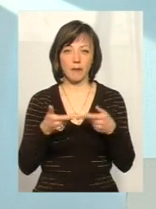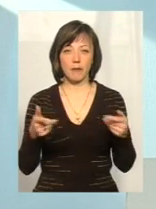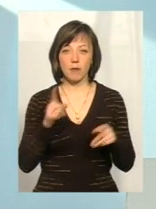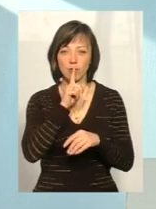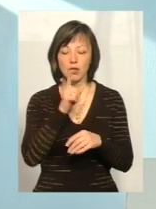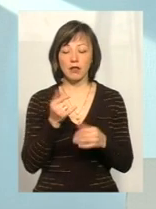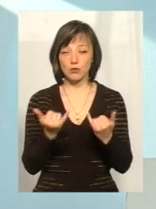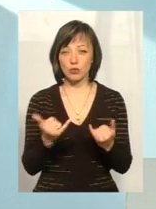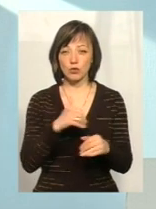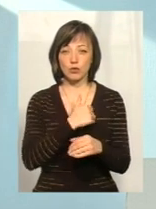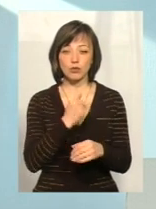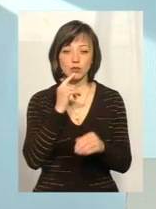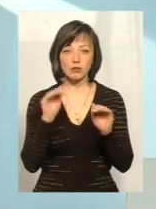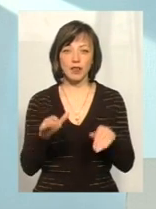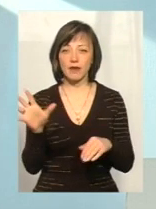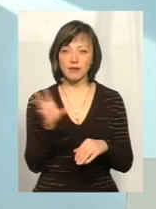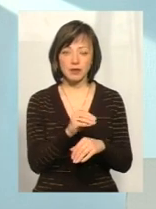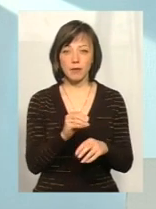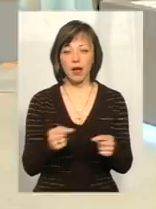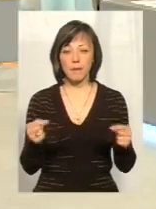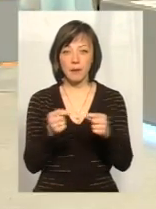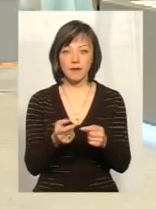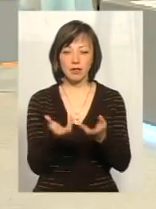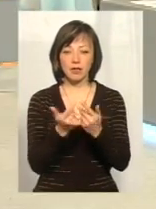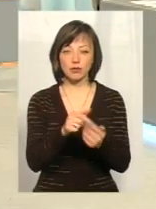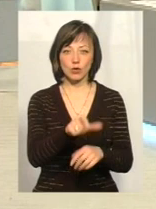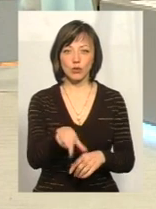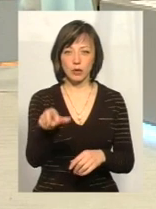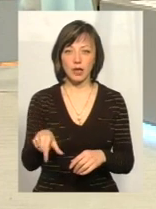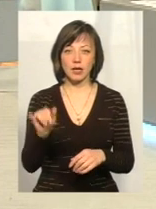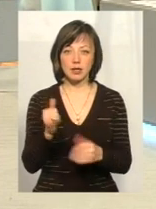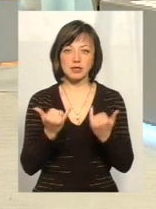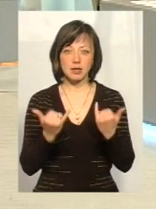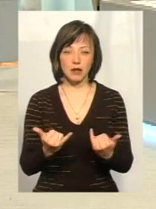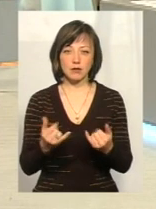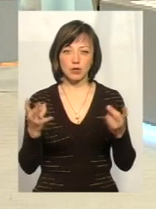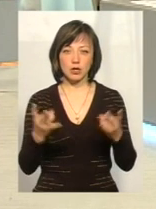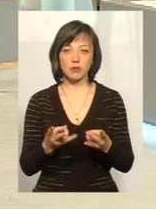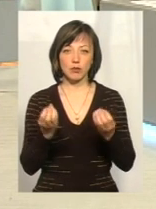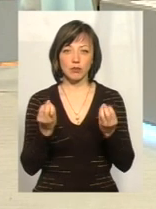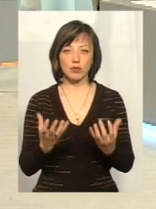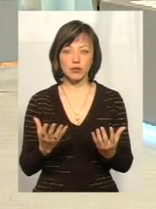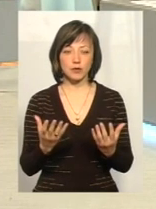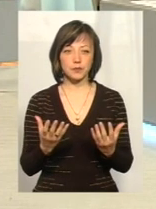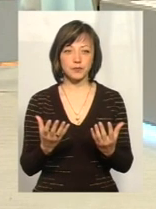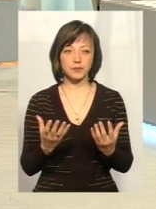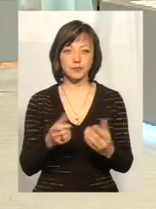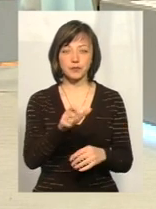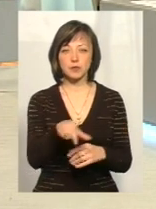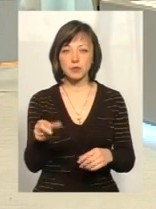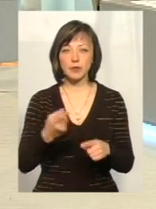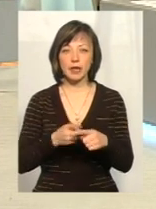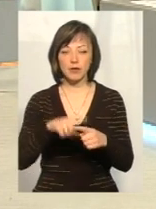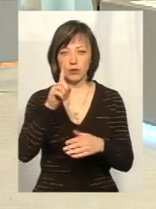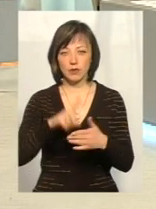На сьогодні хочуть закрити рота тільки не всім, а певній кількості людей. І зараз потрібно просто людям цим